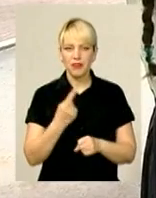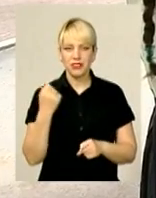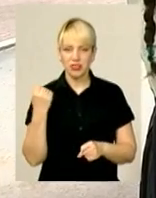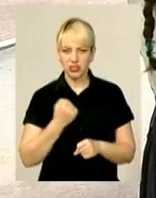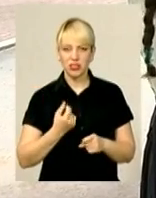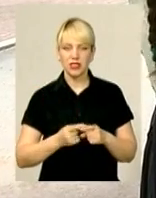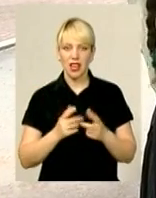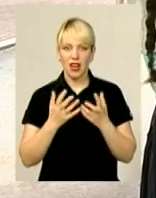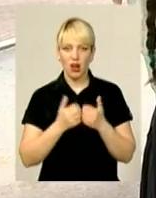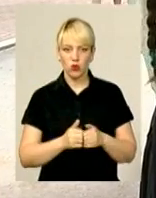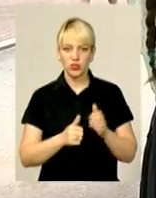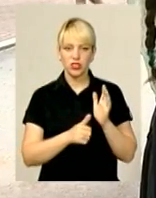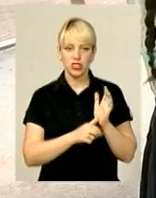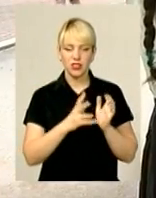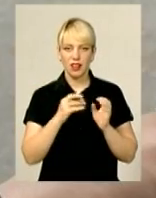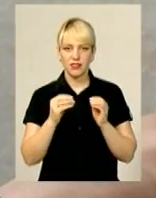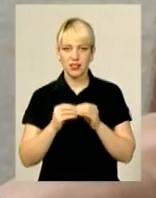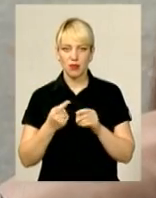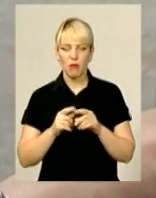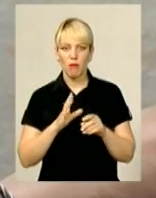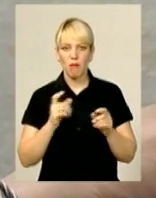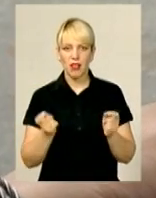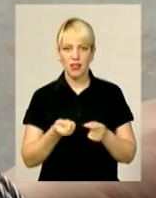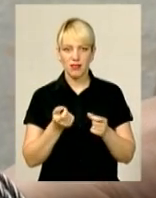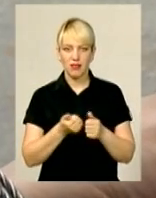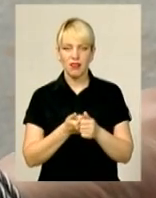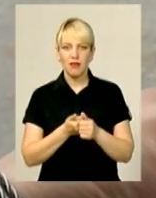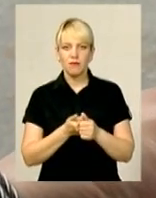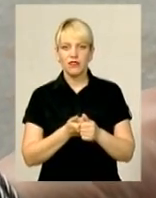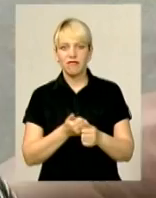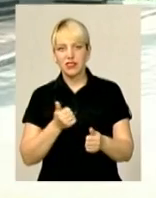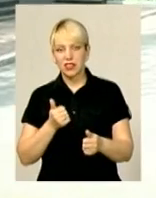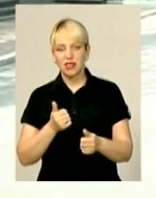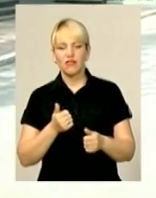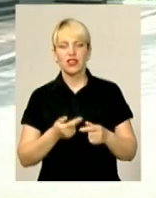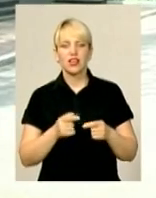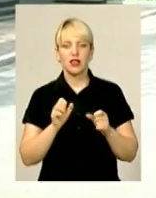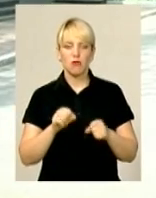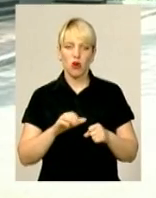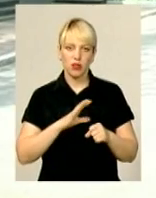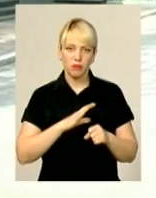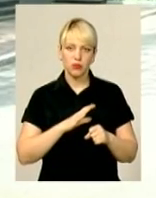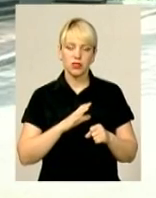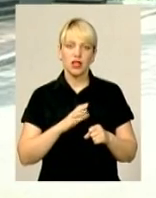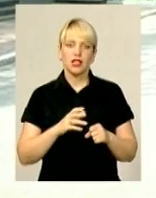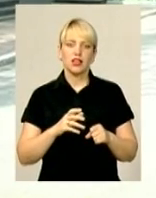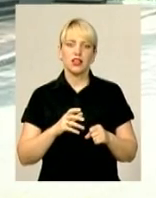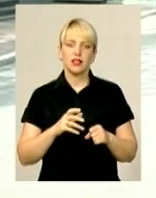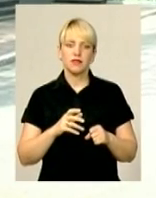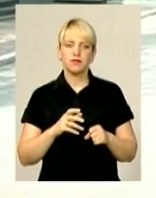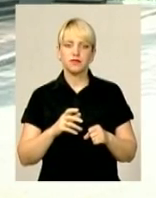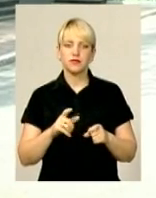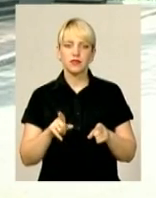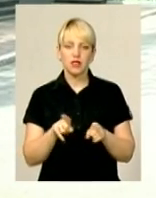Рахунок 6-10 – це дуже маленький відрив був. Шальки Терезії могли схильнутися, як і в нашу сторону. Ми могли на останній хвилині